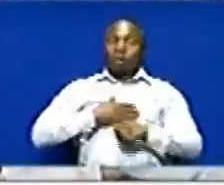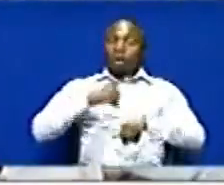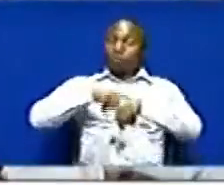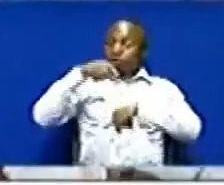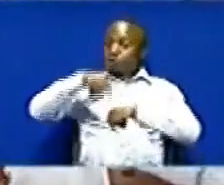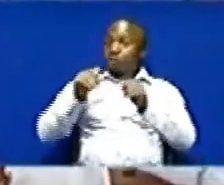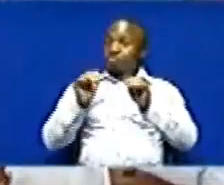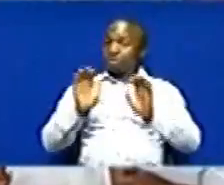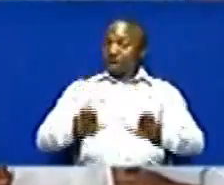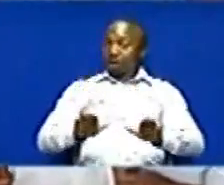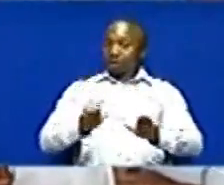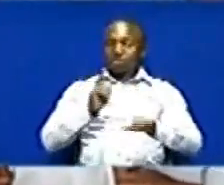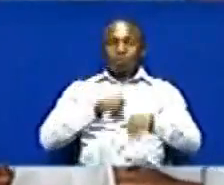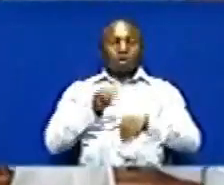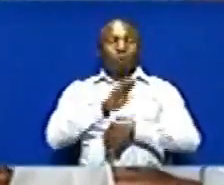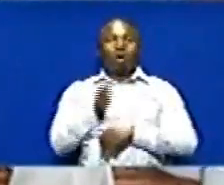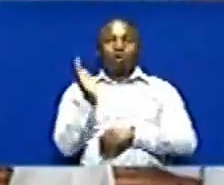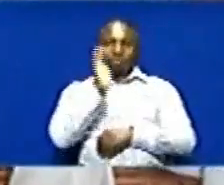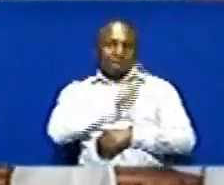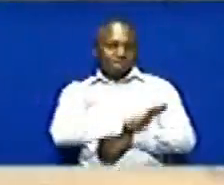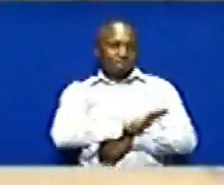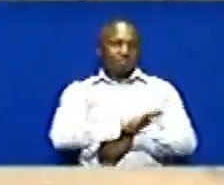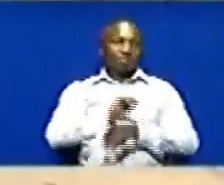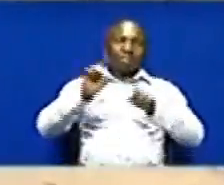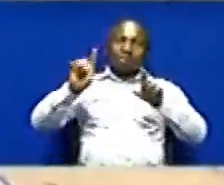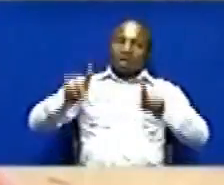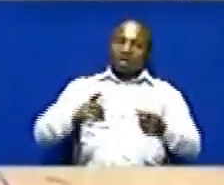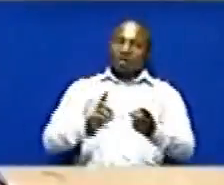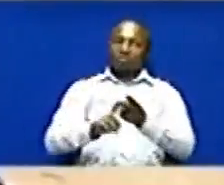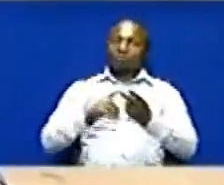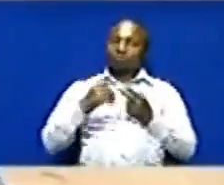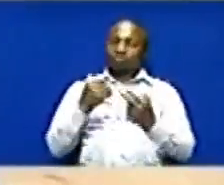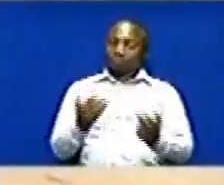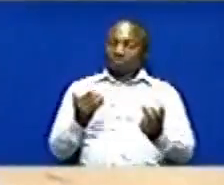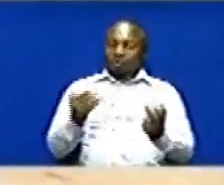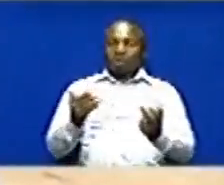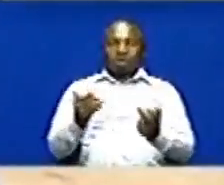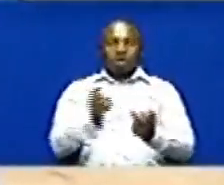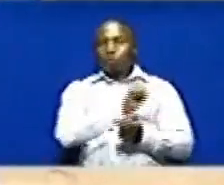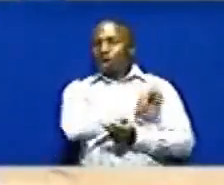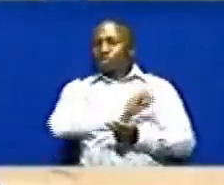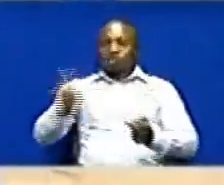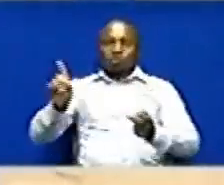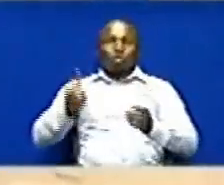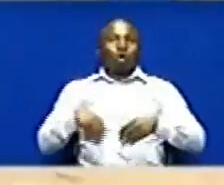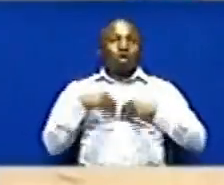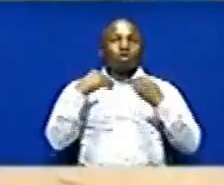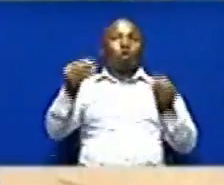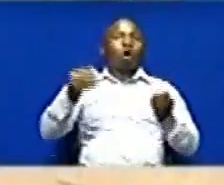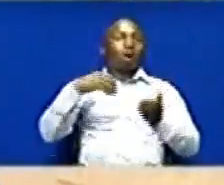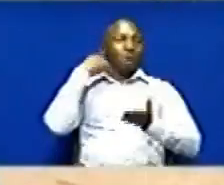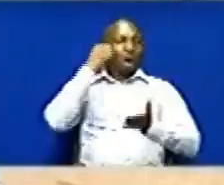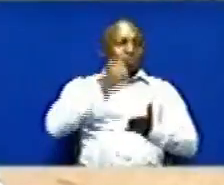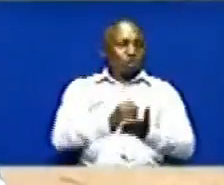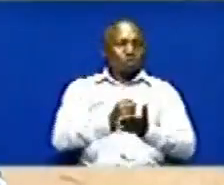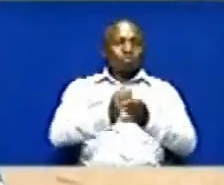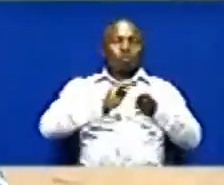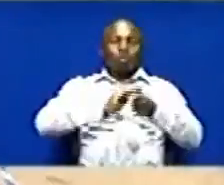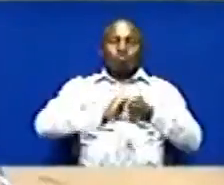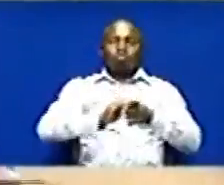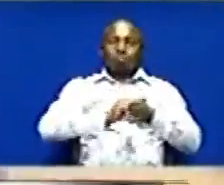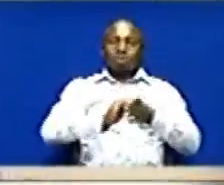uliobakiza Wa umalizia Hila Wasiwe wanatoa mamuzi Wakutumia